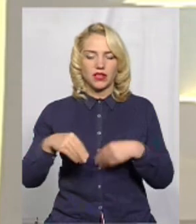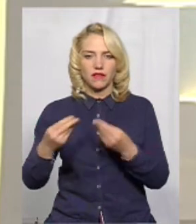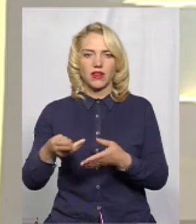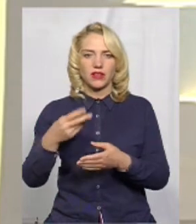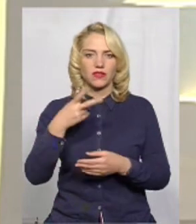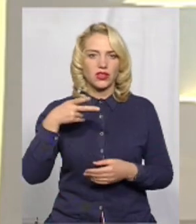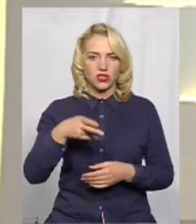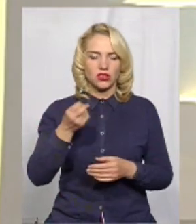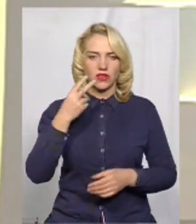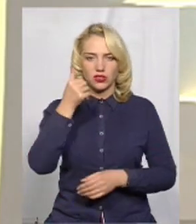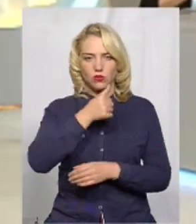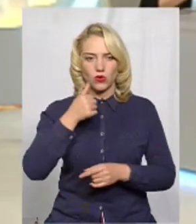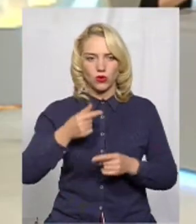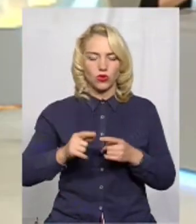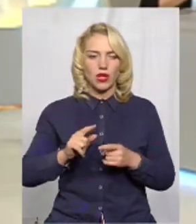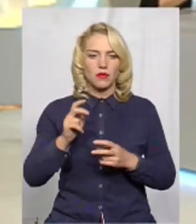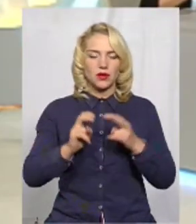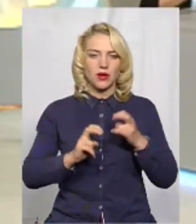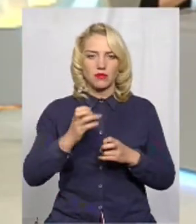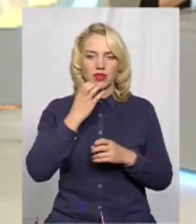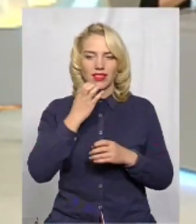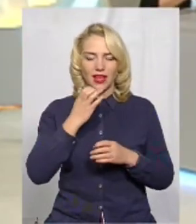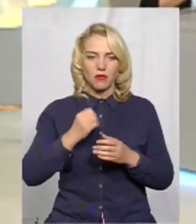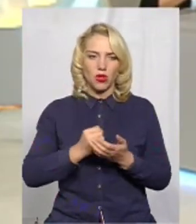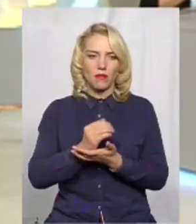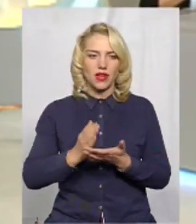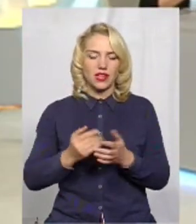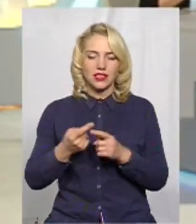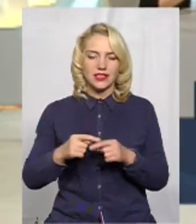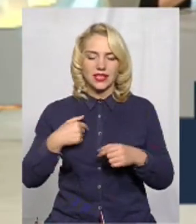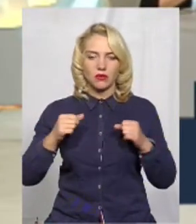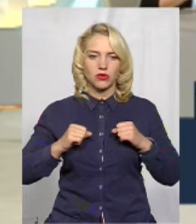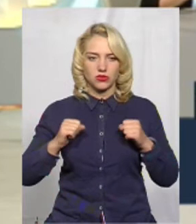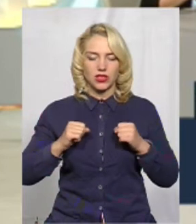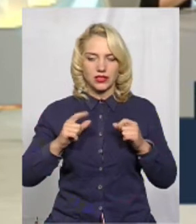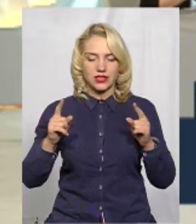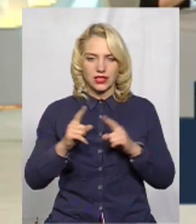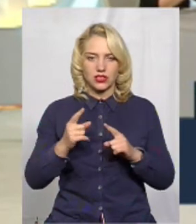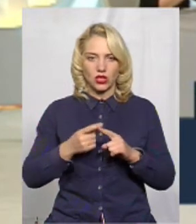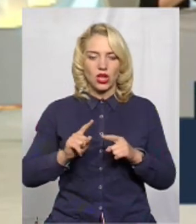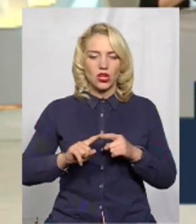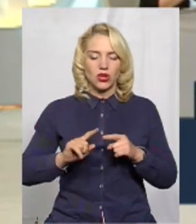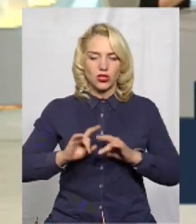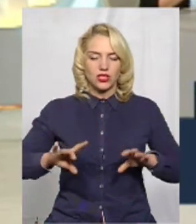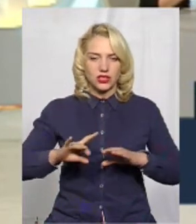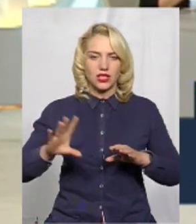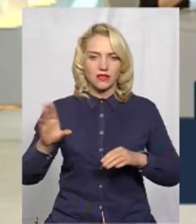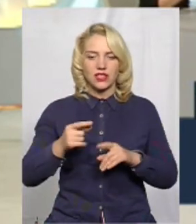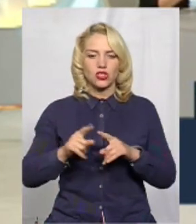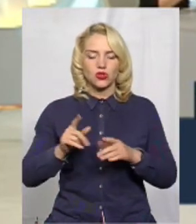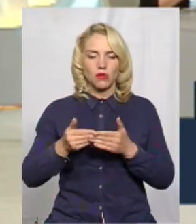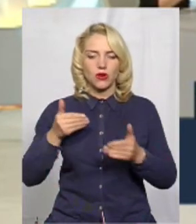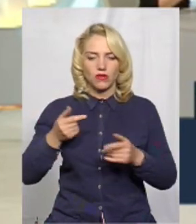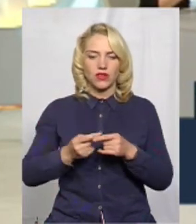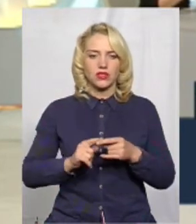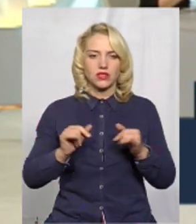підприємство «Тепломереж». Це я постаралась дуже стисло. Все, що передувало цій історії, висловити, чи так